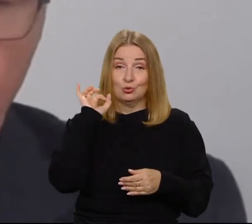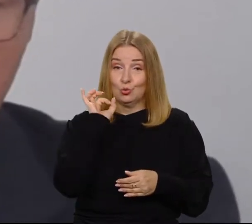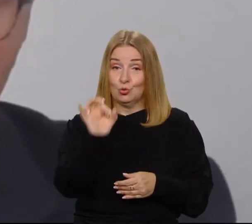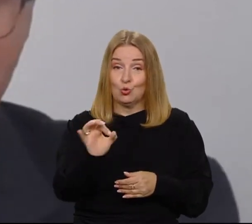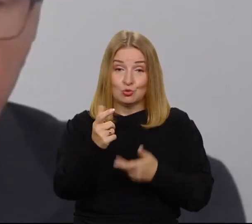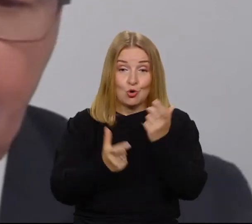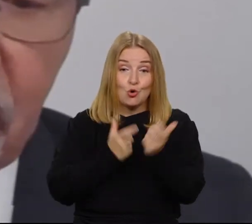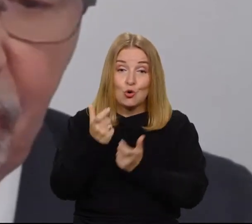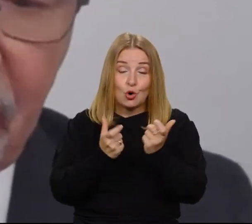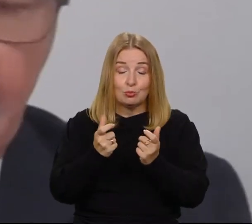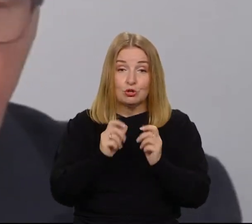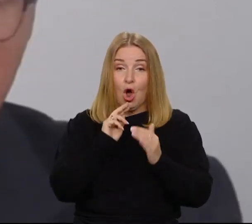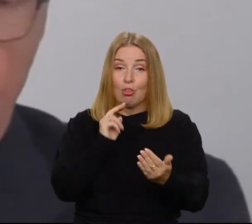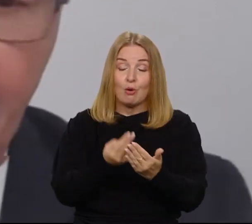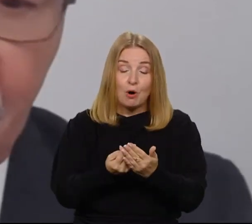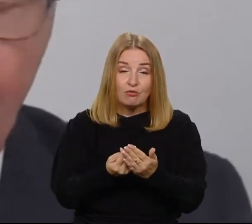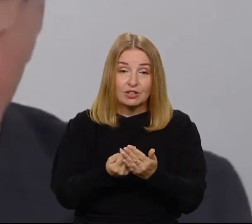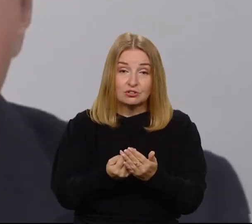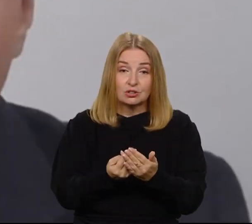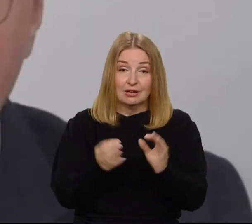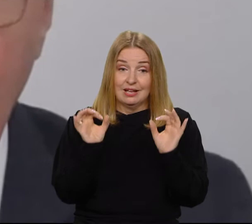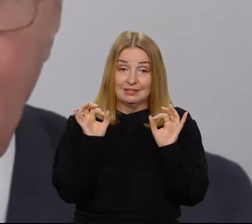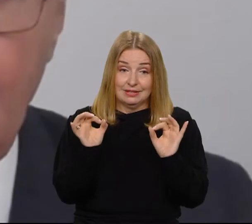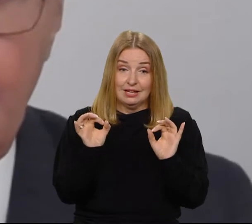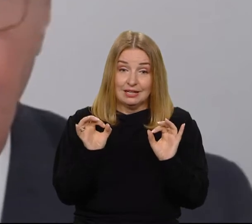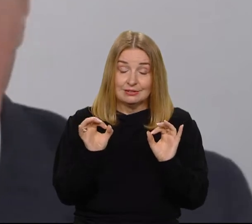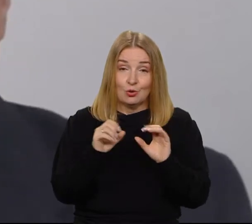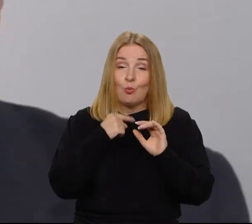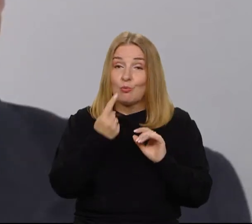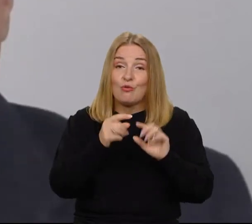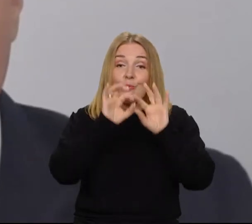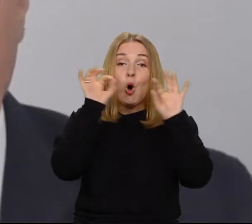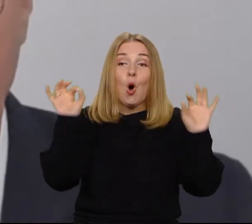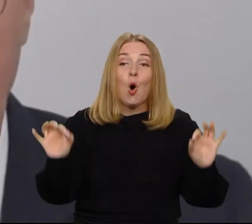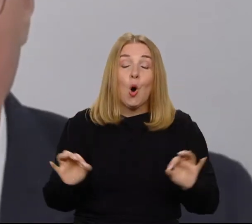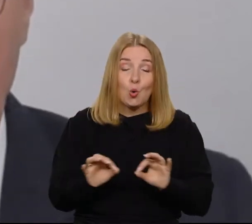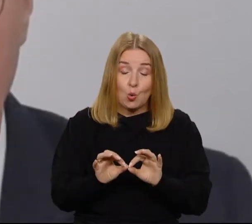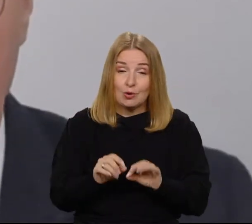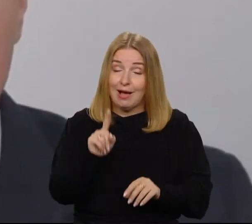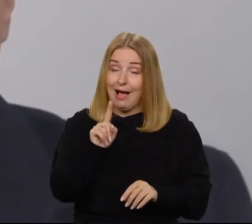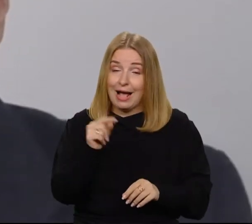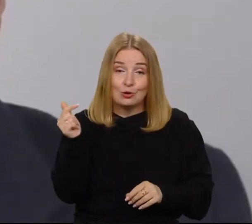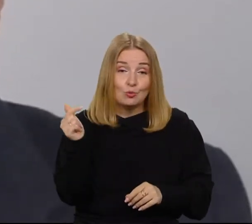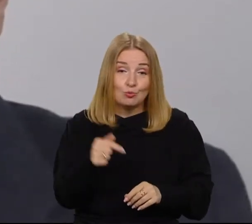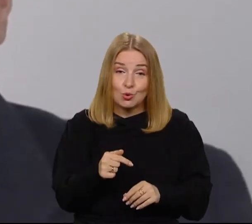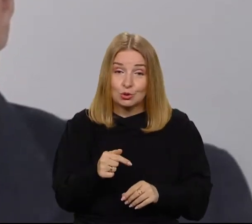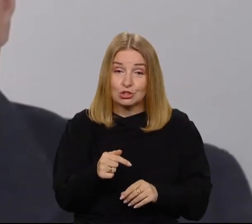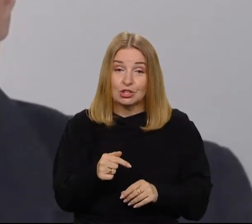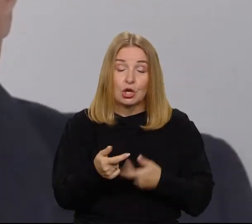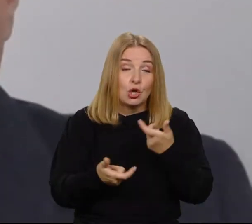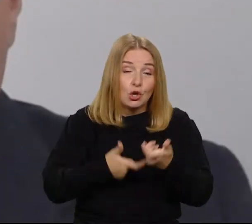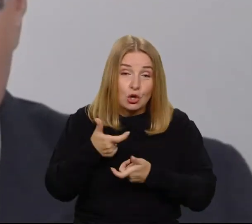tę odpowiedź, którą na razie stawiamy w sposób bardzo generalny, zrelatywizowali do wielu